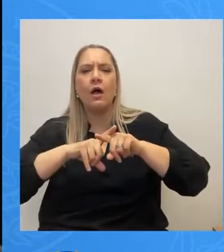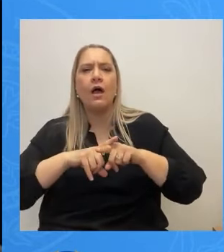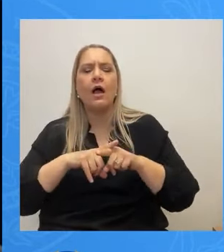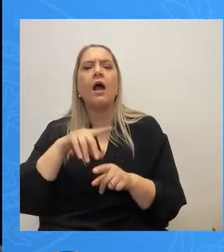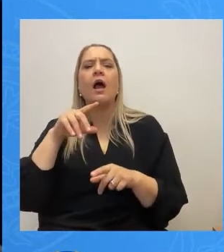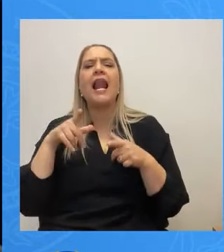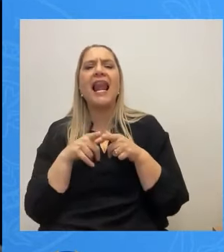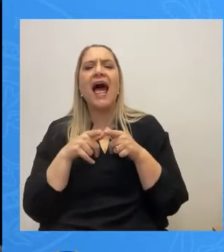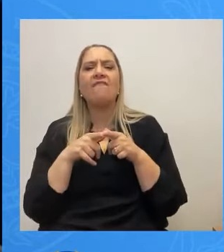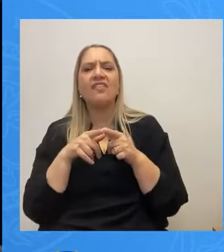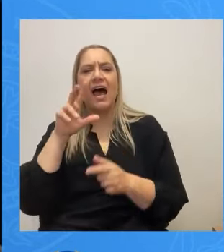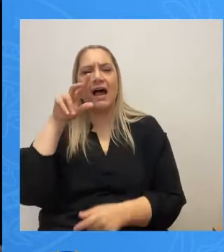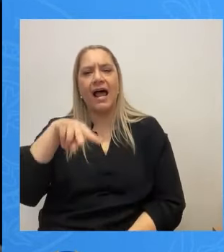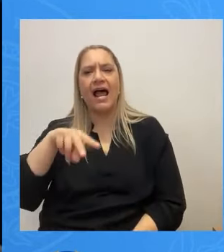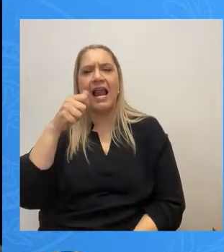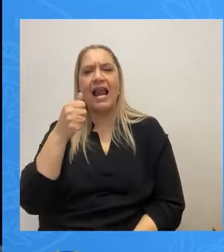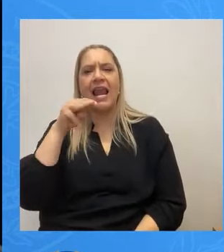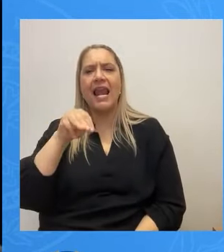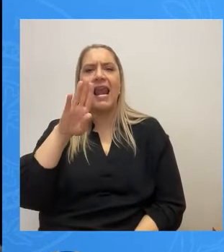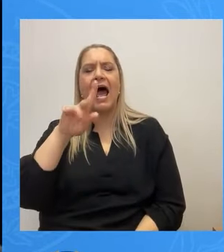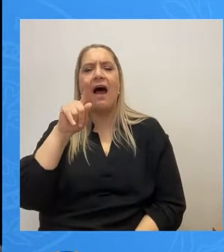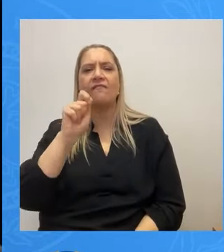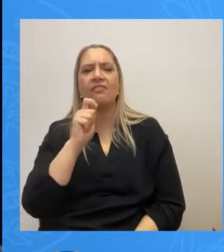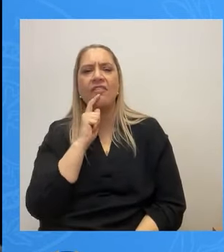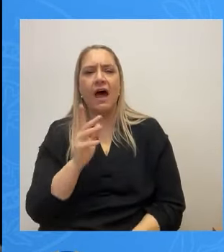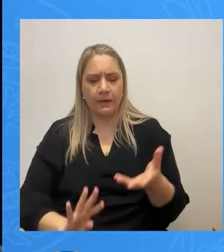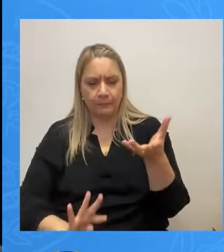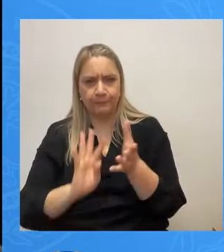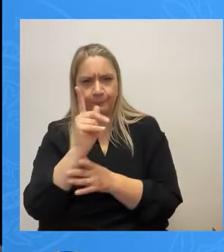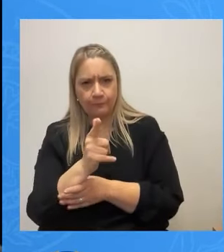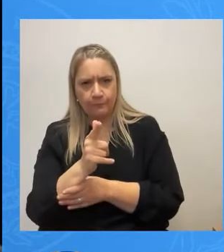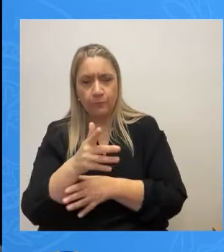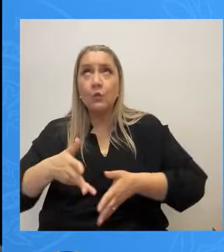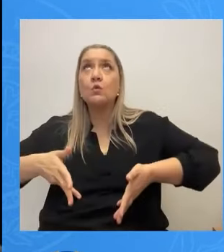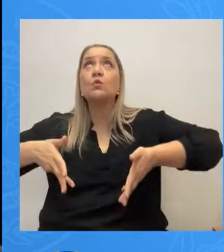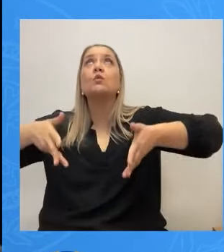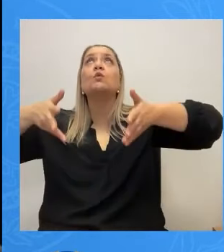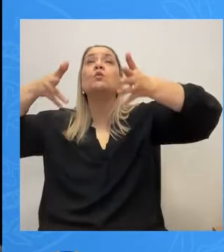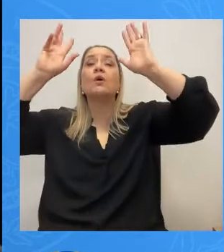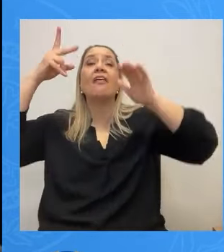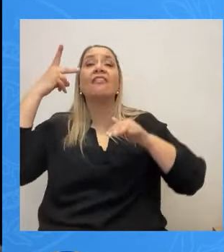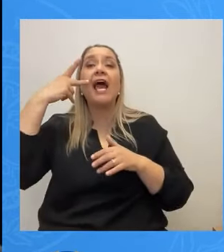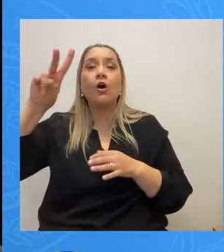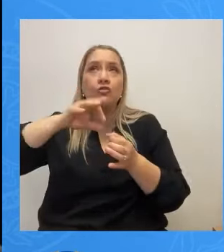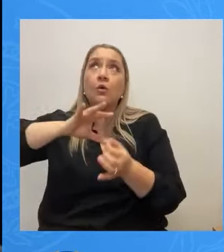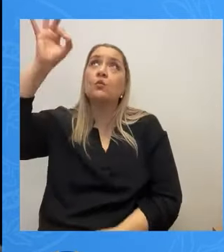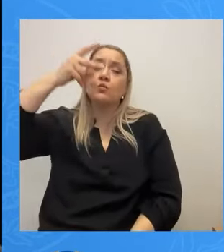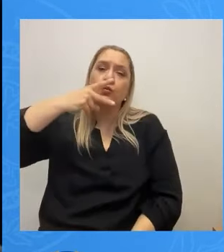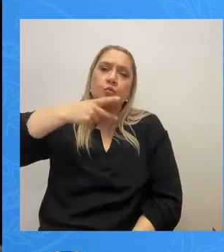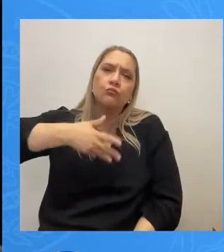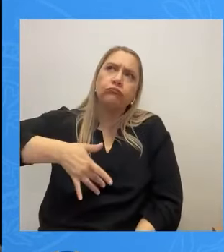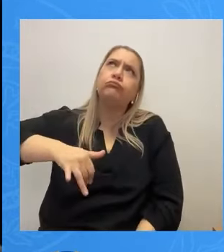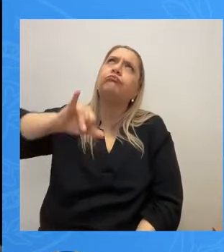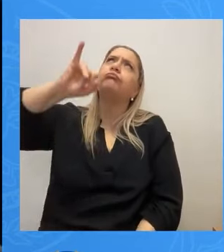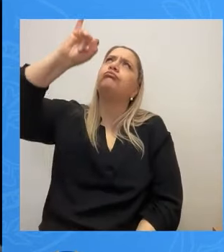Πιο περιβαλλοντικό αποτύπωμα. 200 μέτρα είναι ο ουρανοξίστης. 200 μέτρα. Γιατί